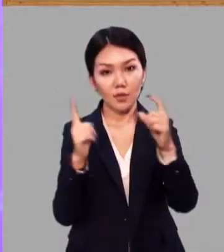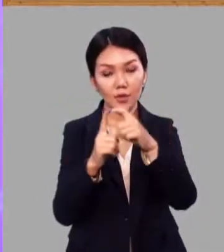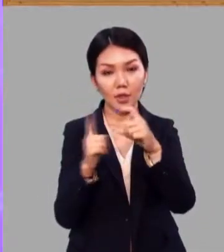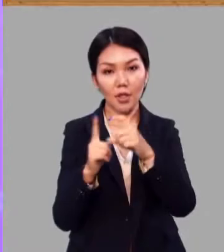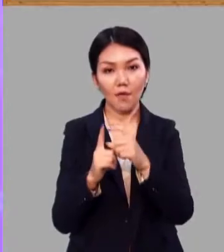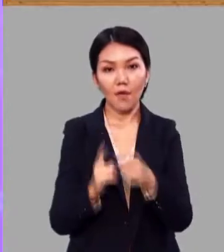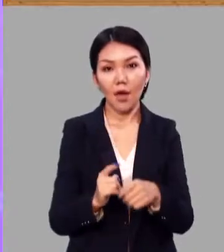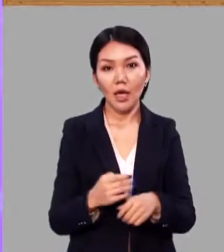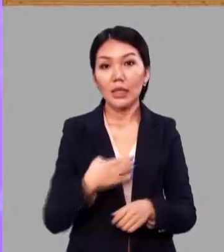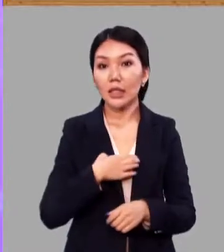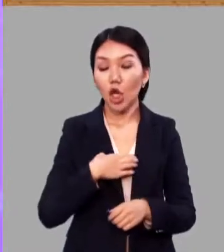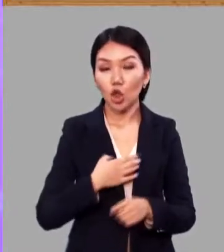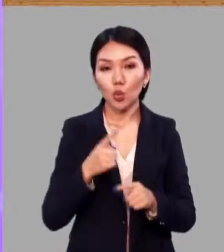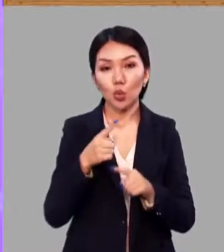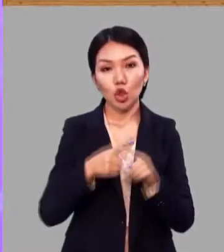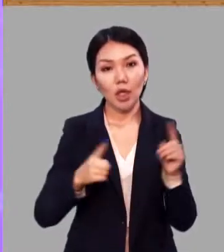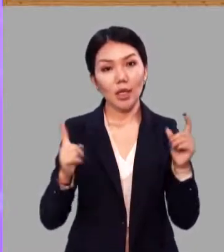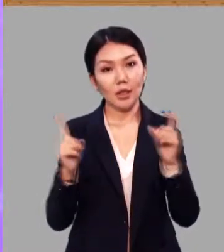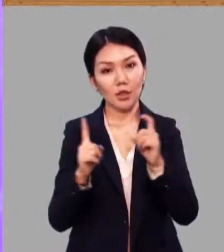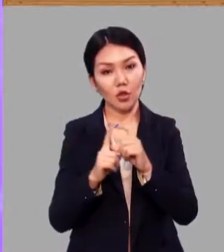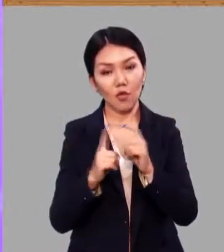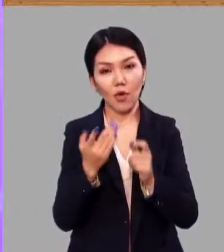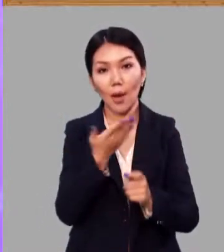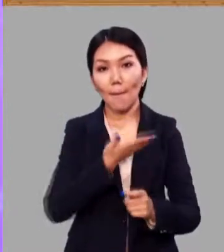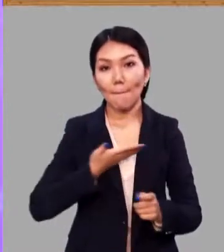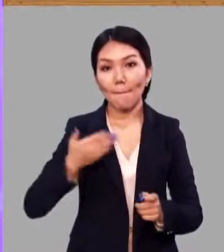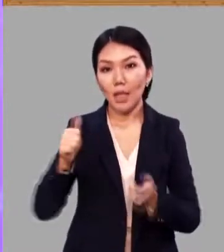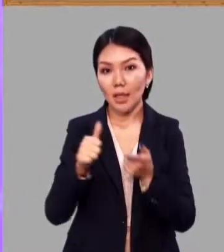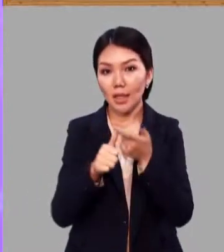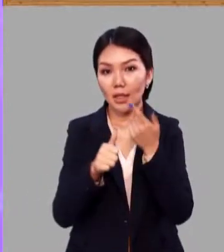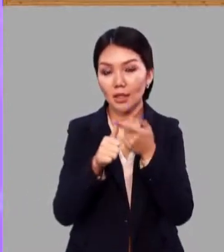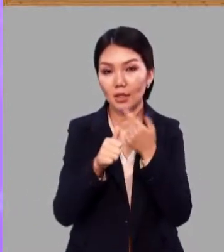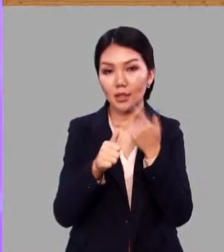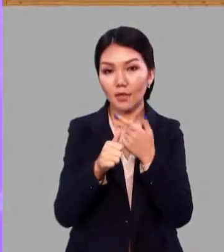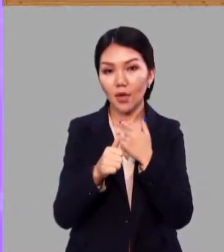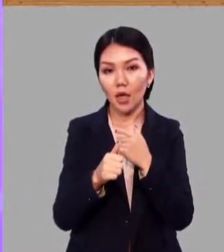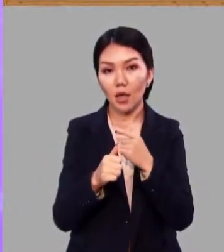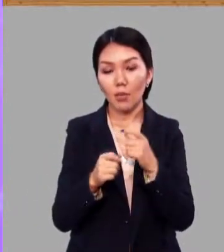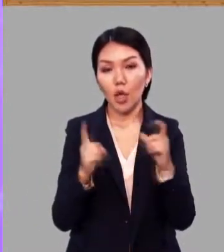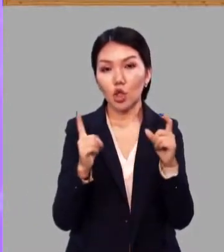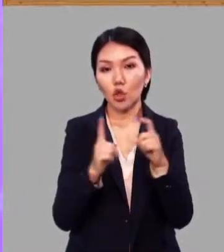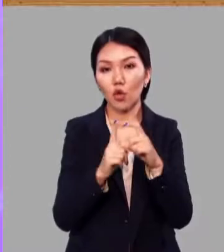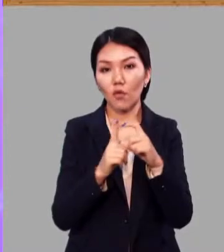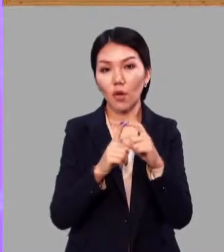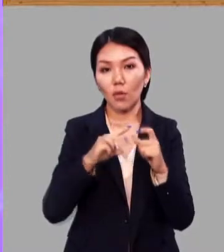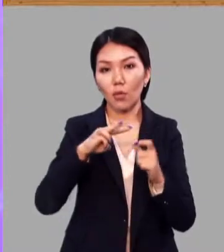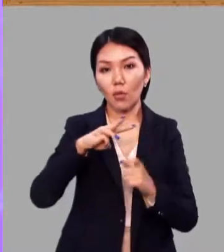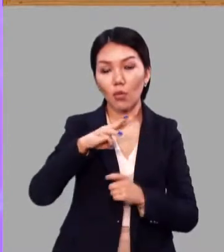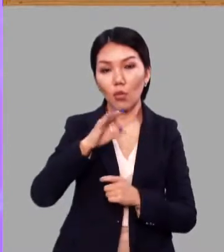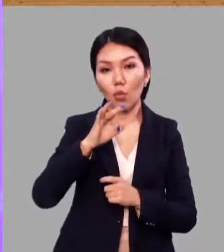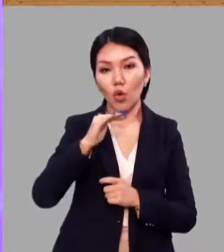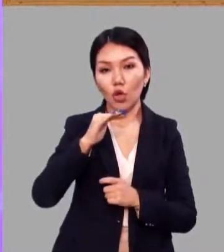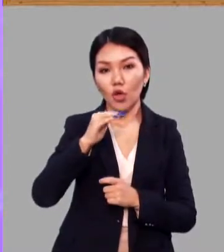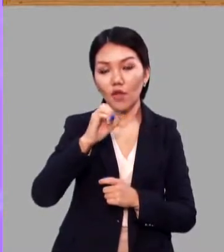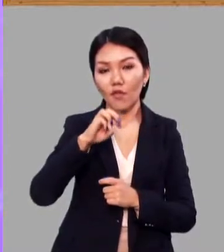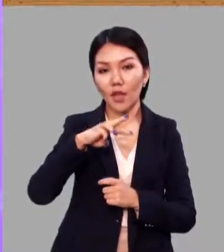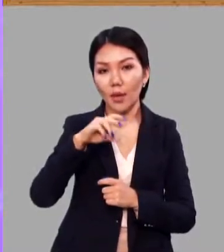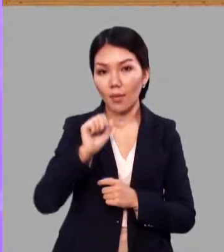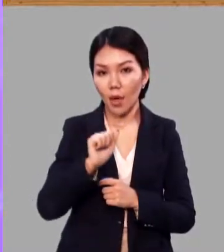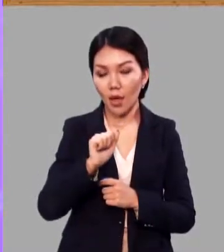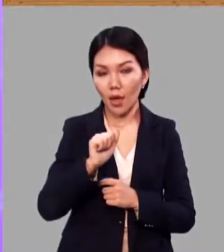Значимую часть слова мы называем словом «морфема». Слово